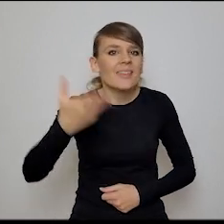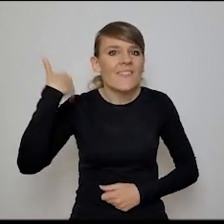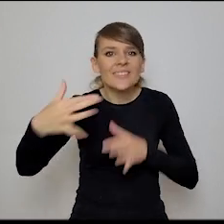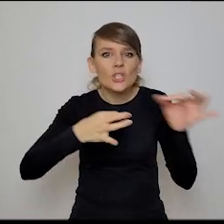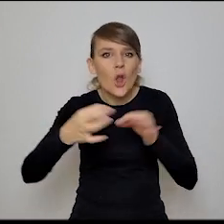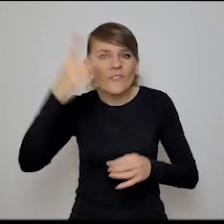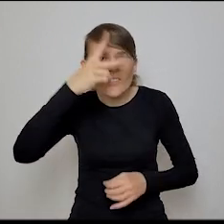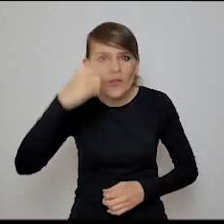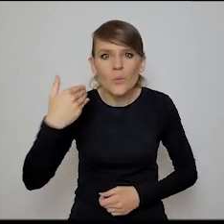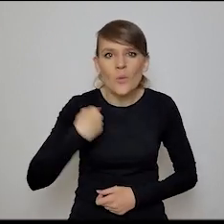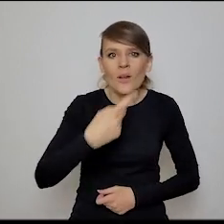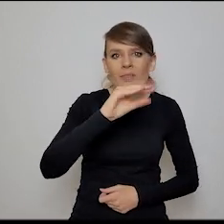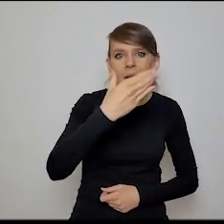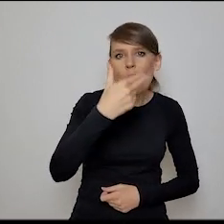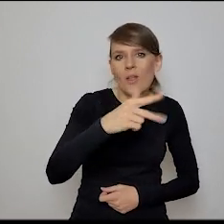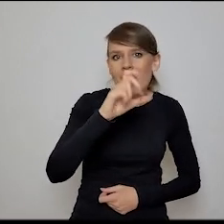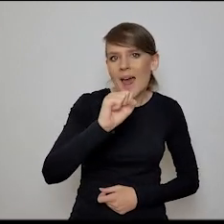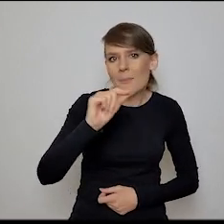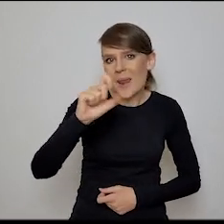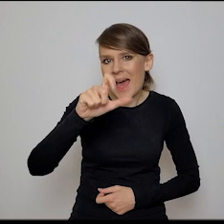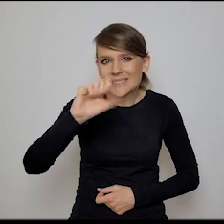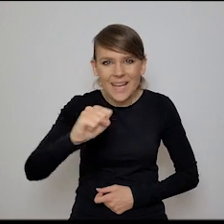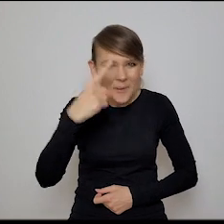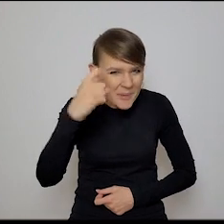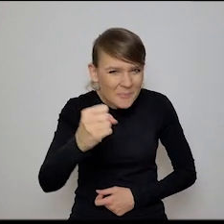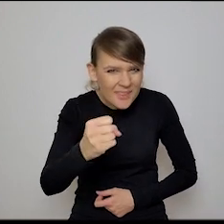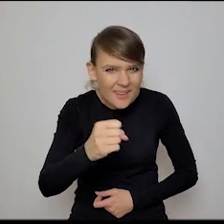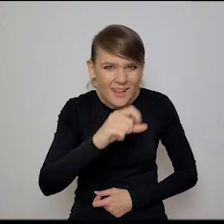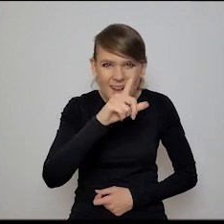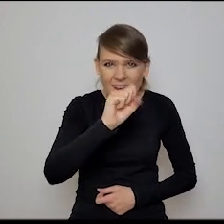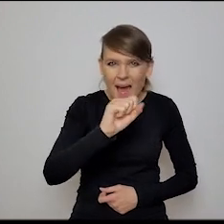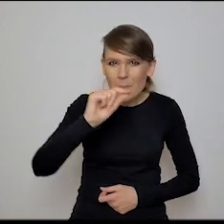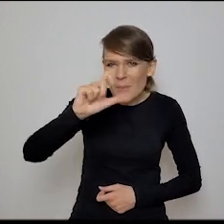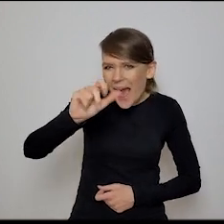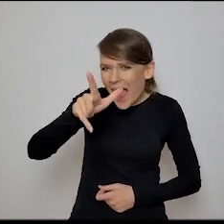historii filozofii, jak demon Laplasa? Pamiętasz? Demon Laplasa, Laplaka?